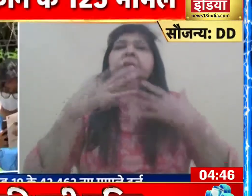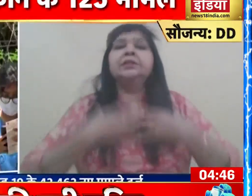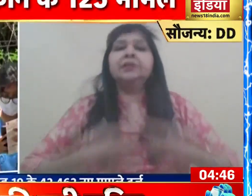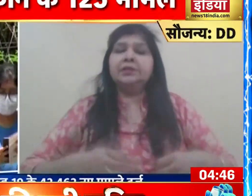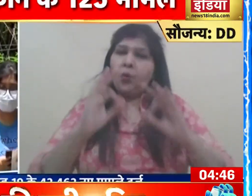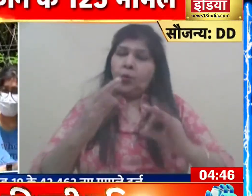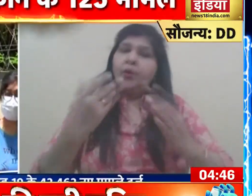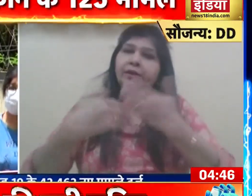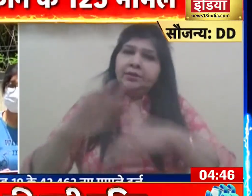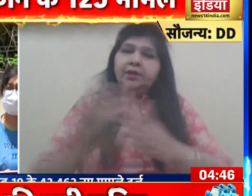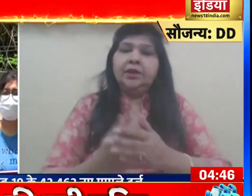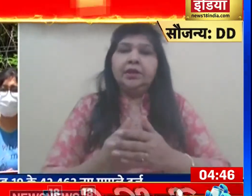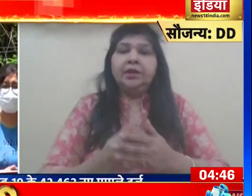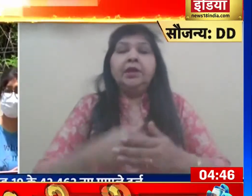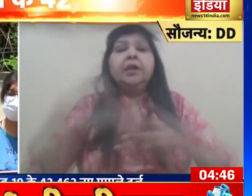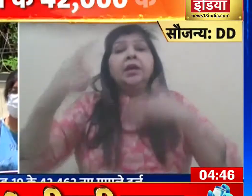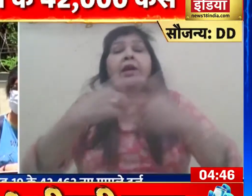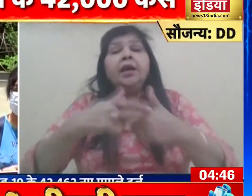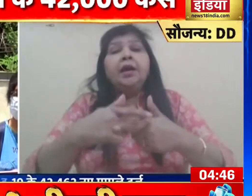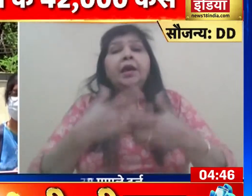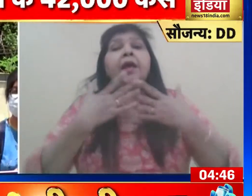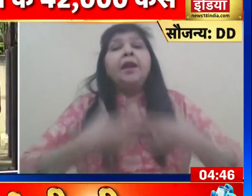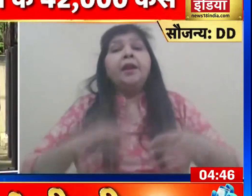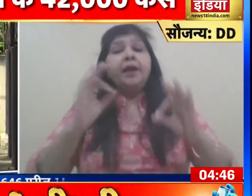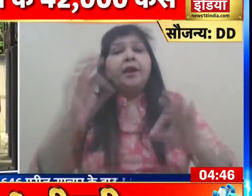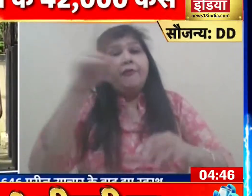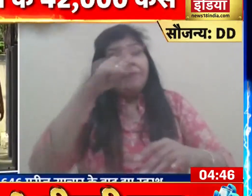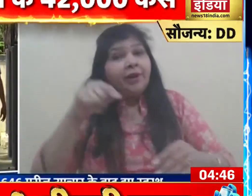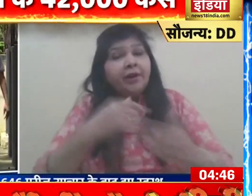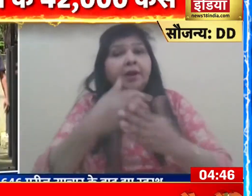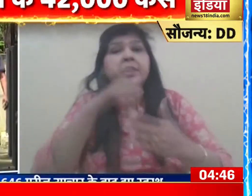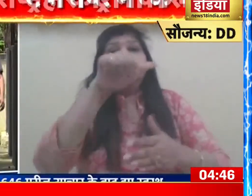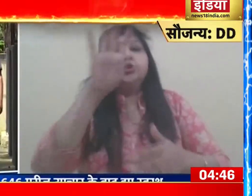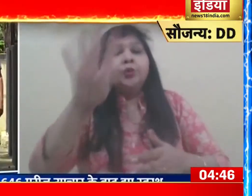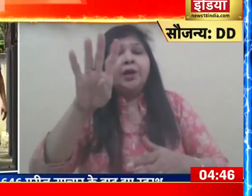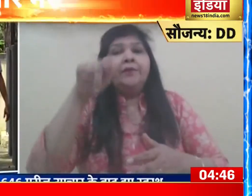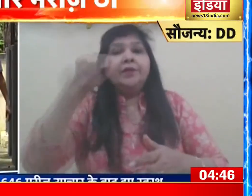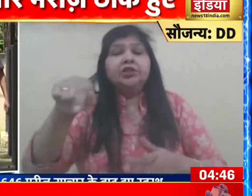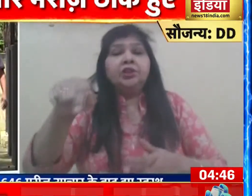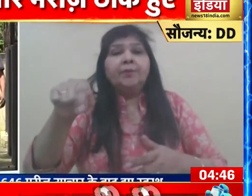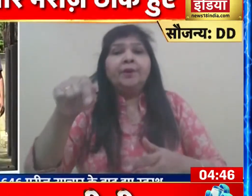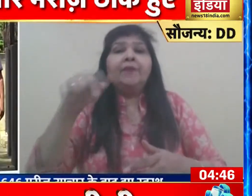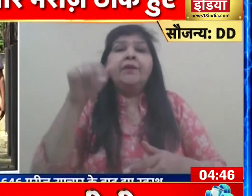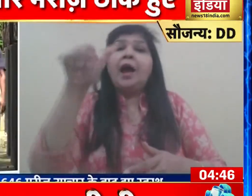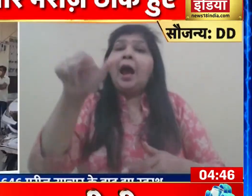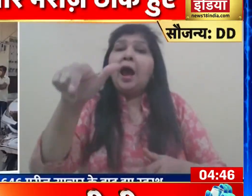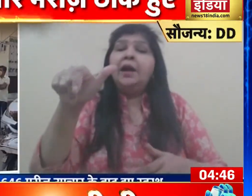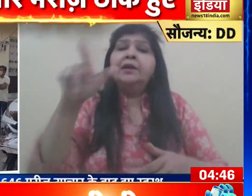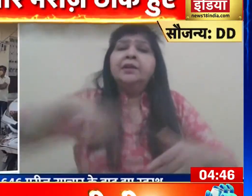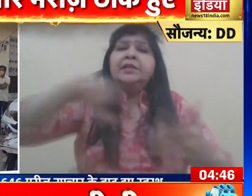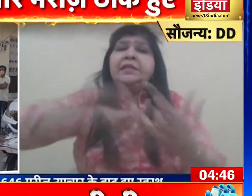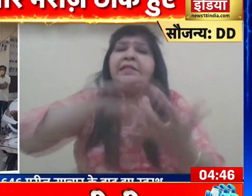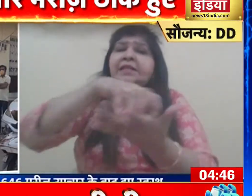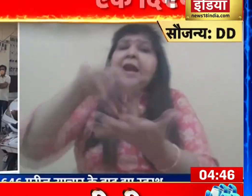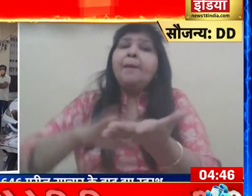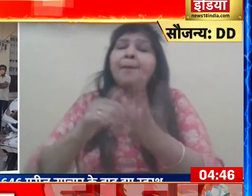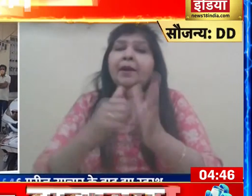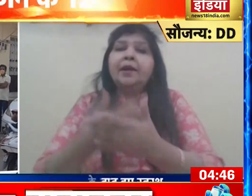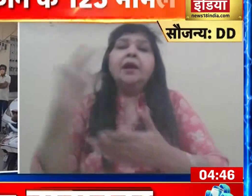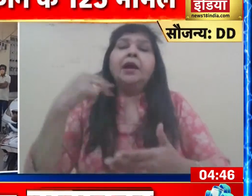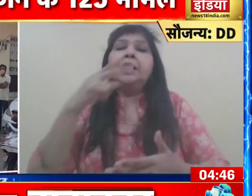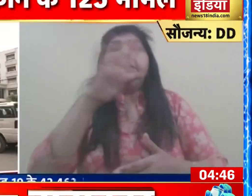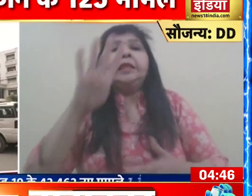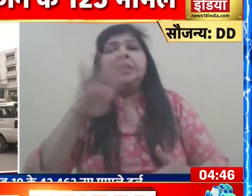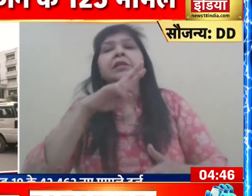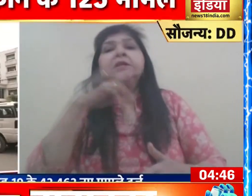राज में रिकवरी रेट 94.28 प्रतिशत है कल कोविड-19 संक्रमण से 23 लोगों की मौत हो गई